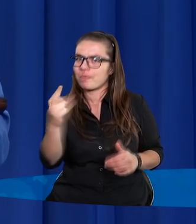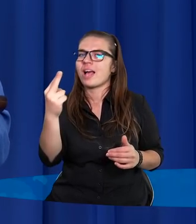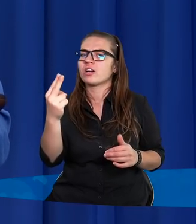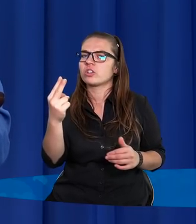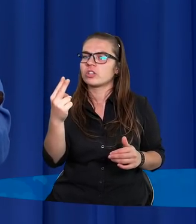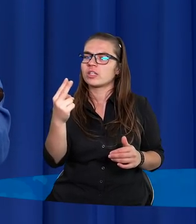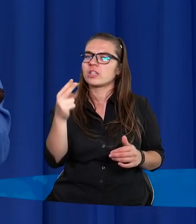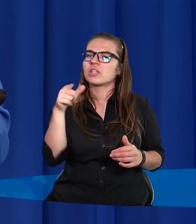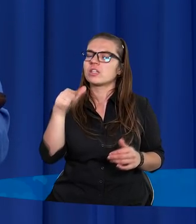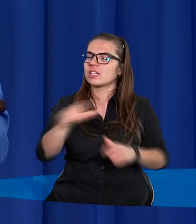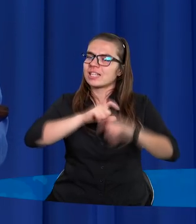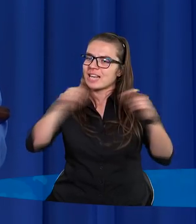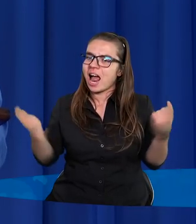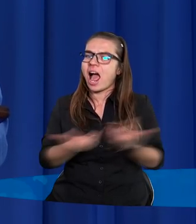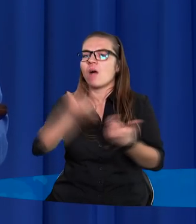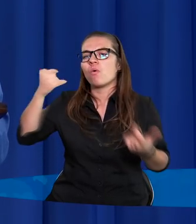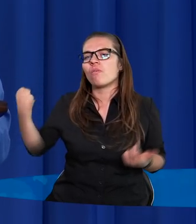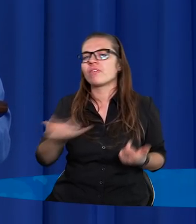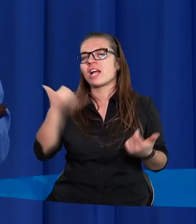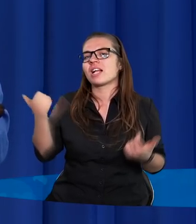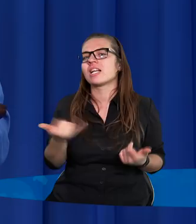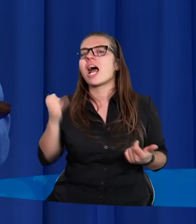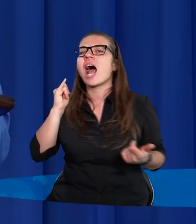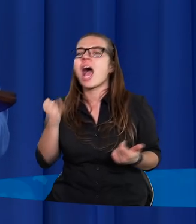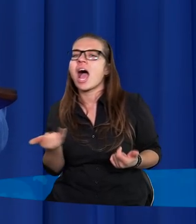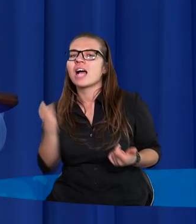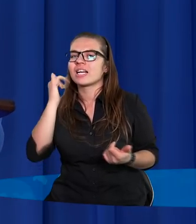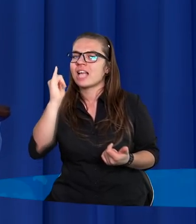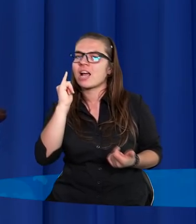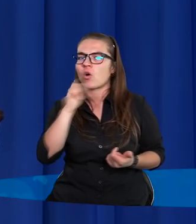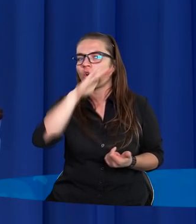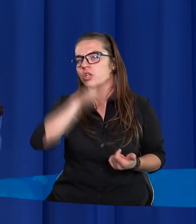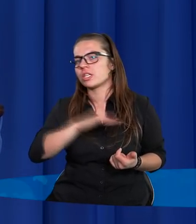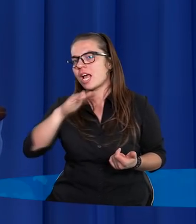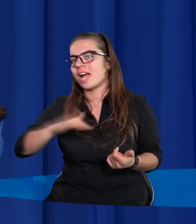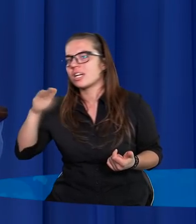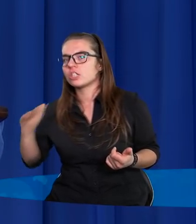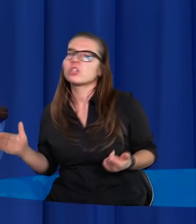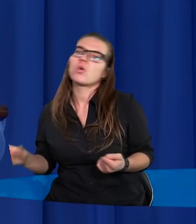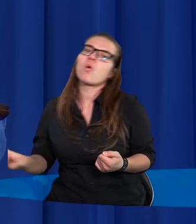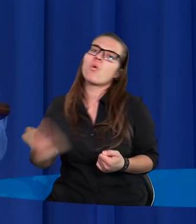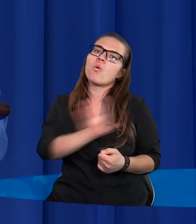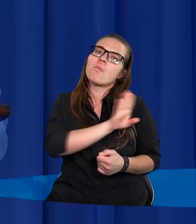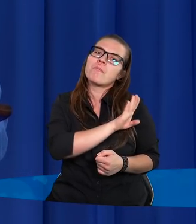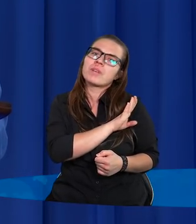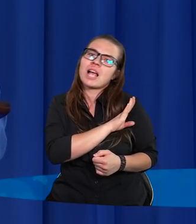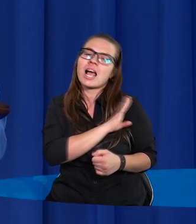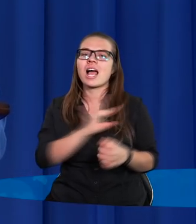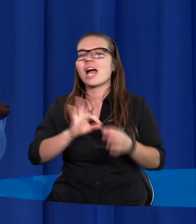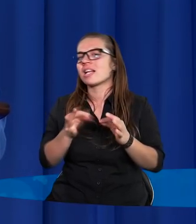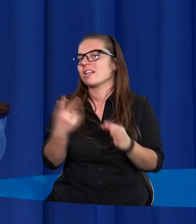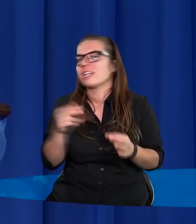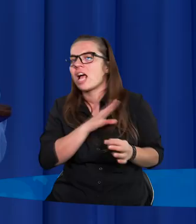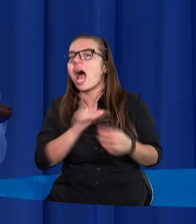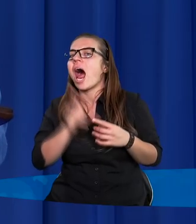przez całą wieczność, jak Jego dzieci umierają, czy nawet nie